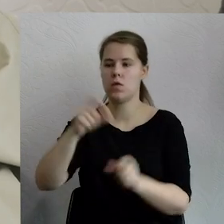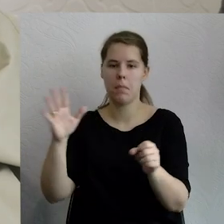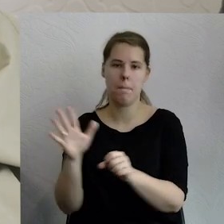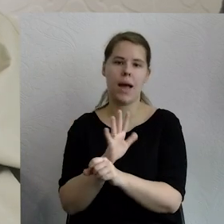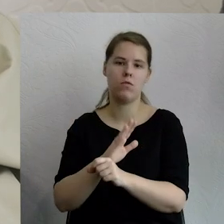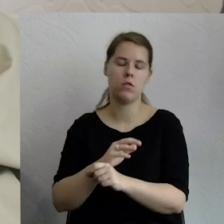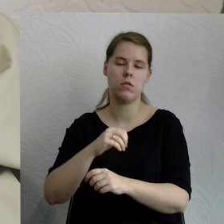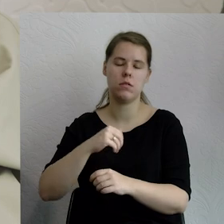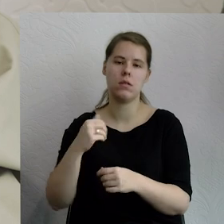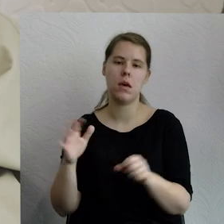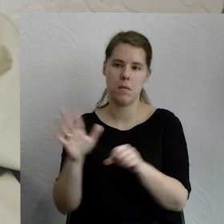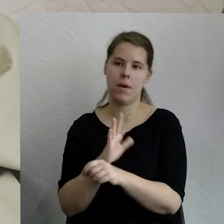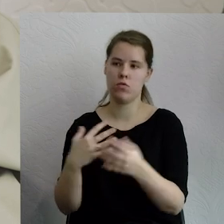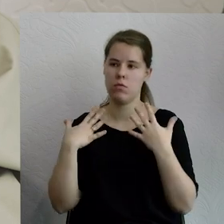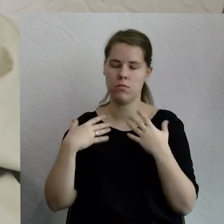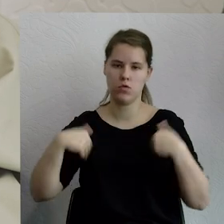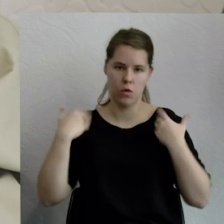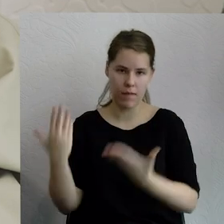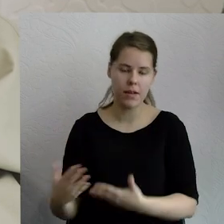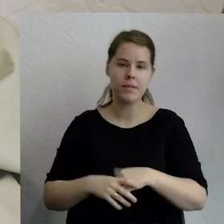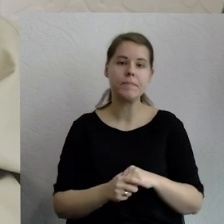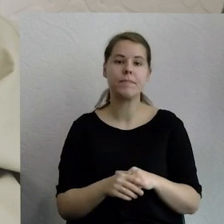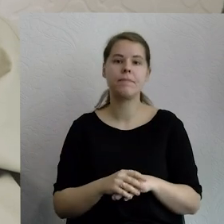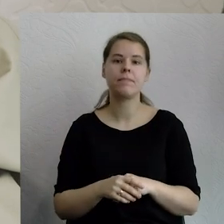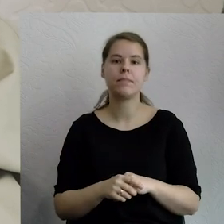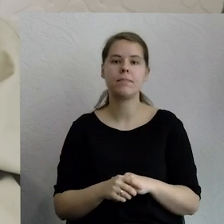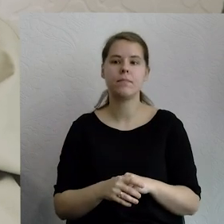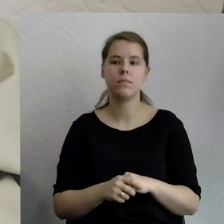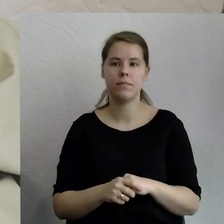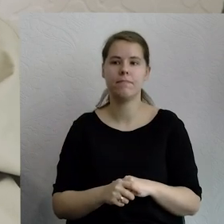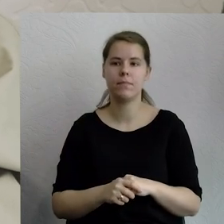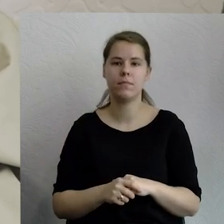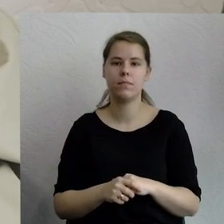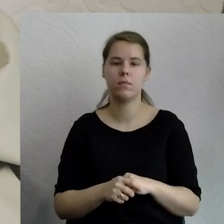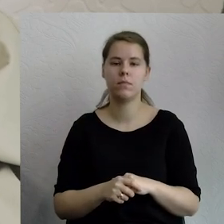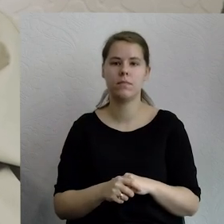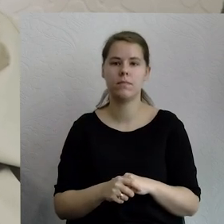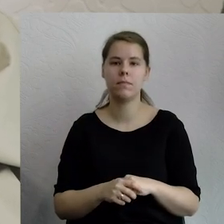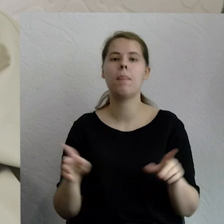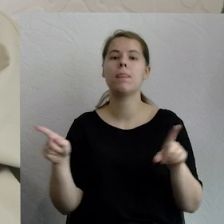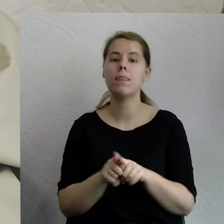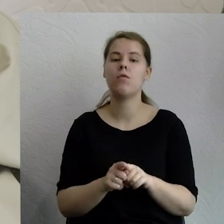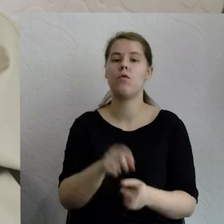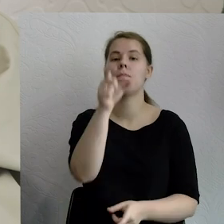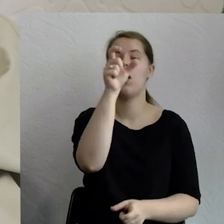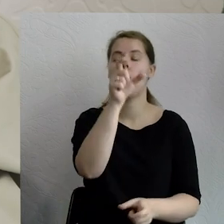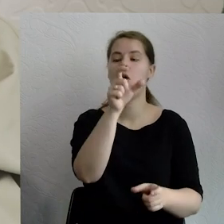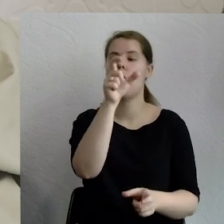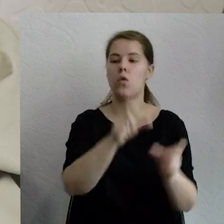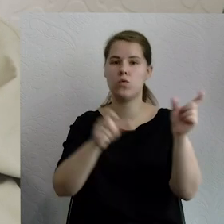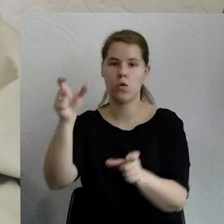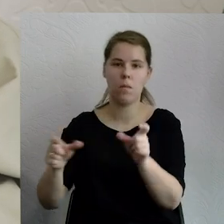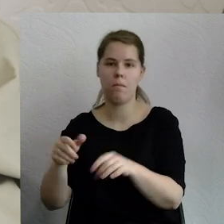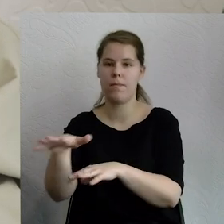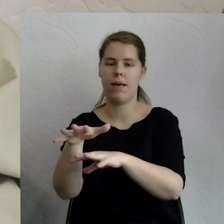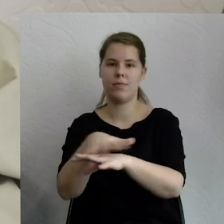Jest to jakaś czułość i nauczyciel, nauczycielka, osoba ucząca nie jest już tą